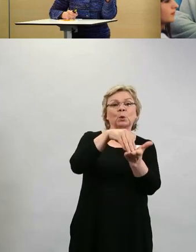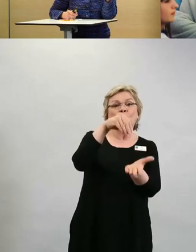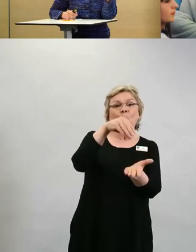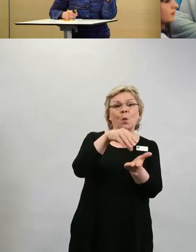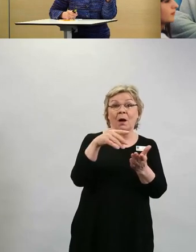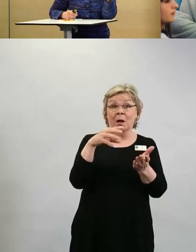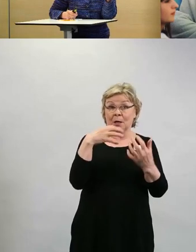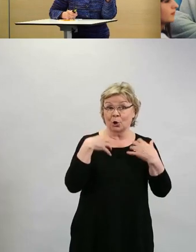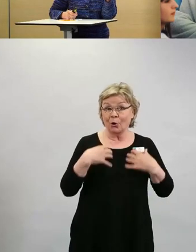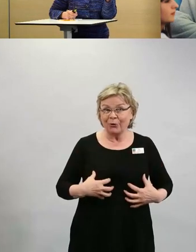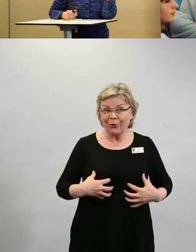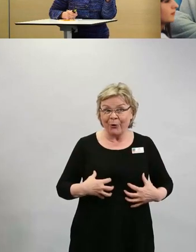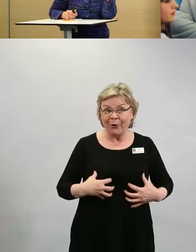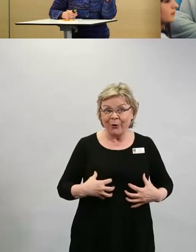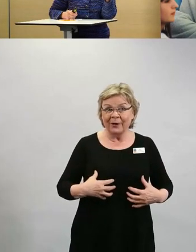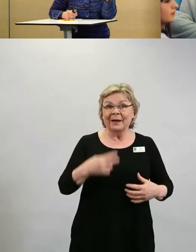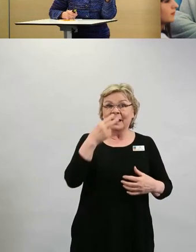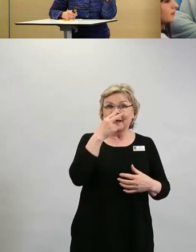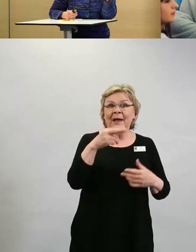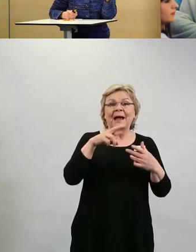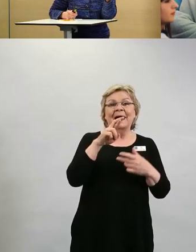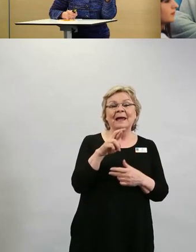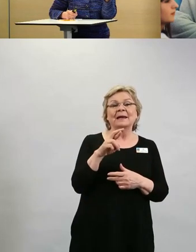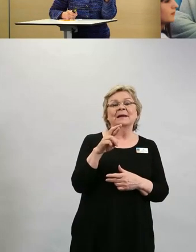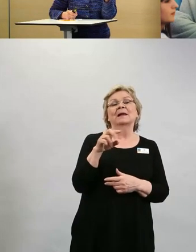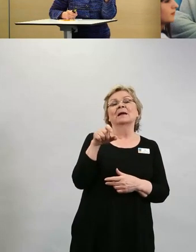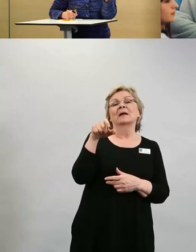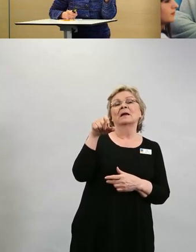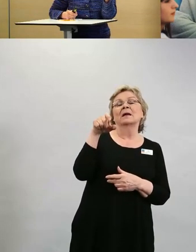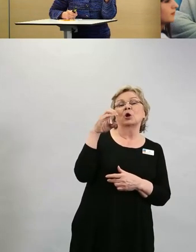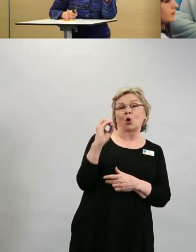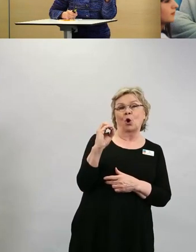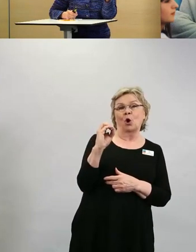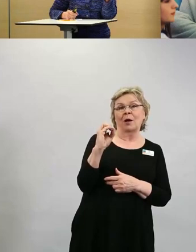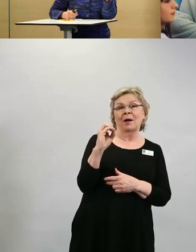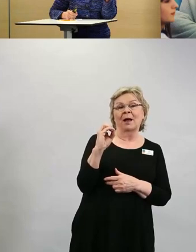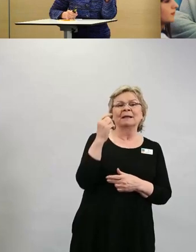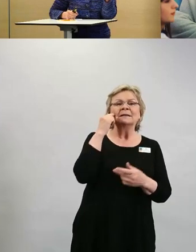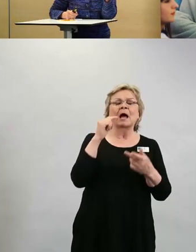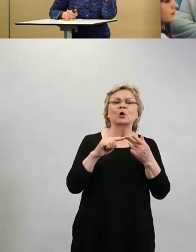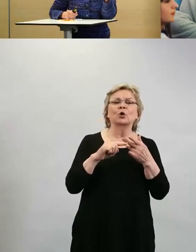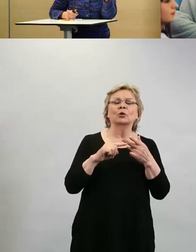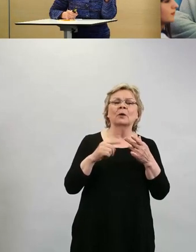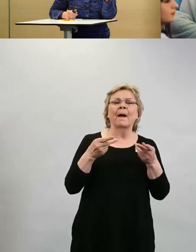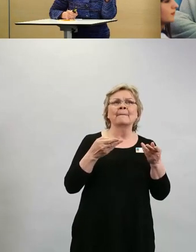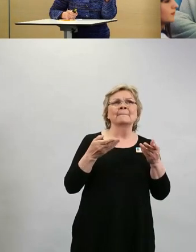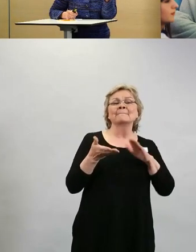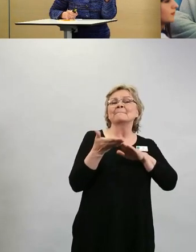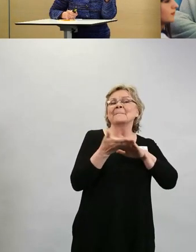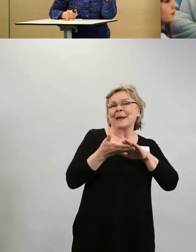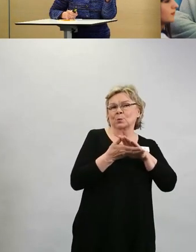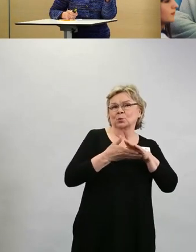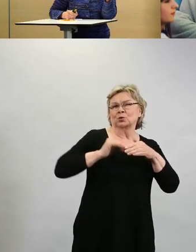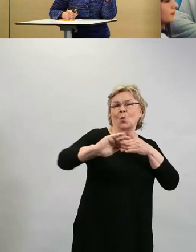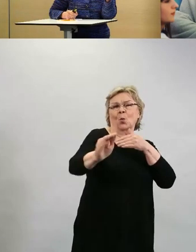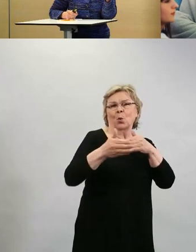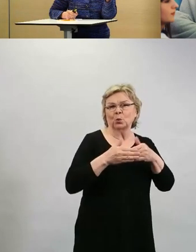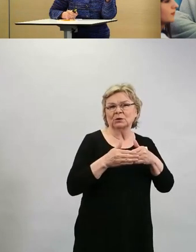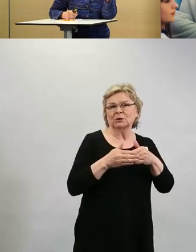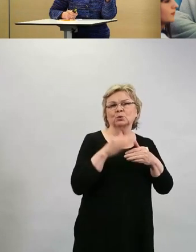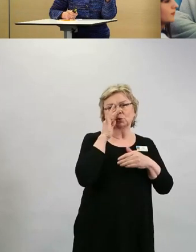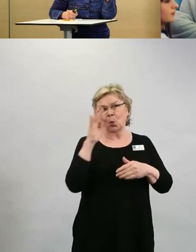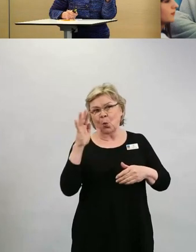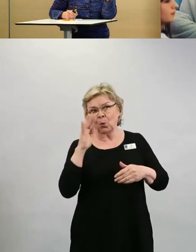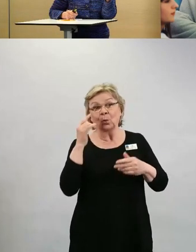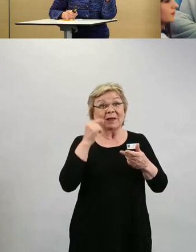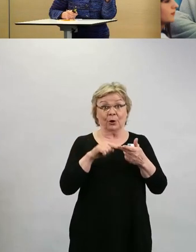iso R0 eli perusuusiutumisluku. Tarkoittaa yksi infektio on